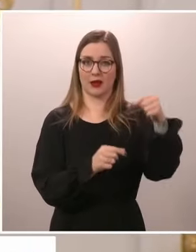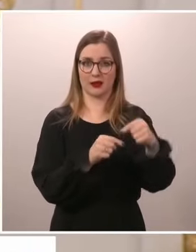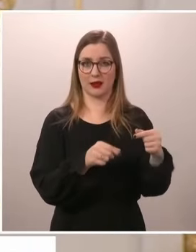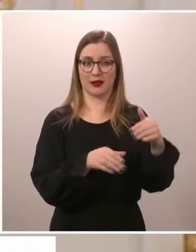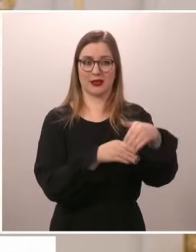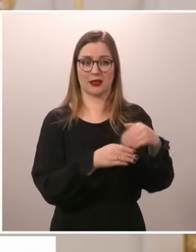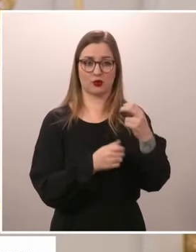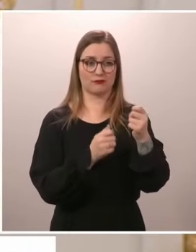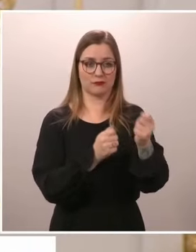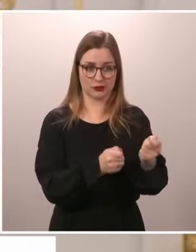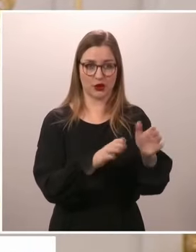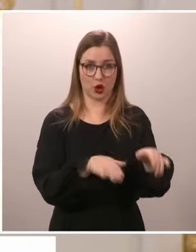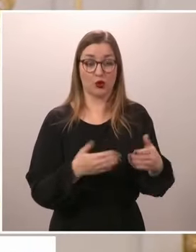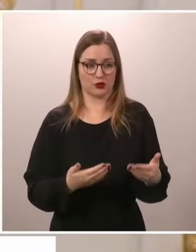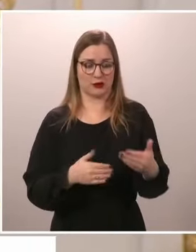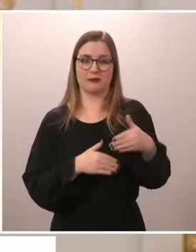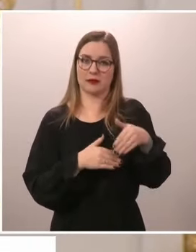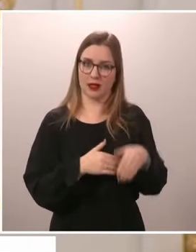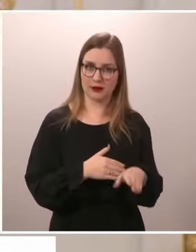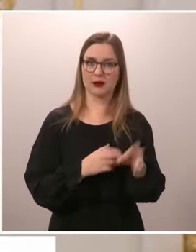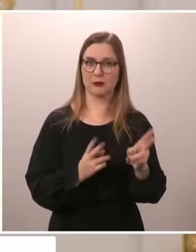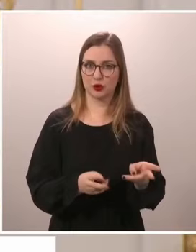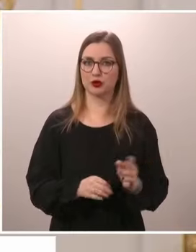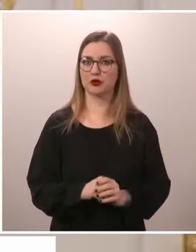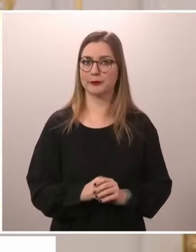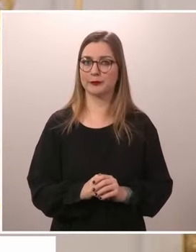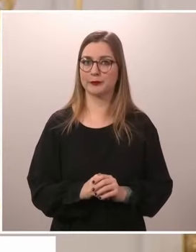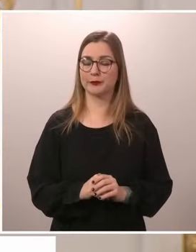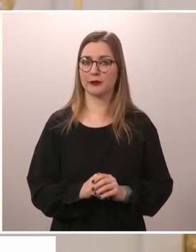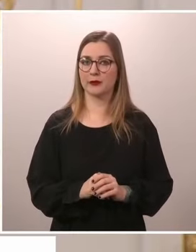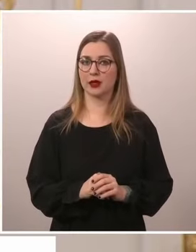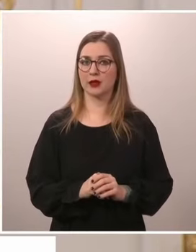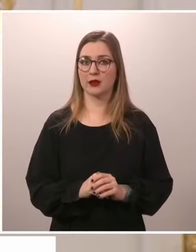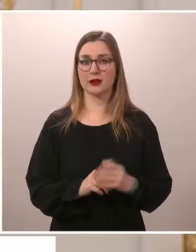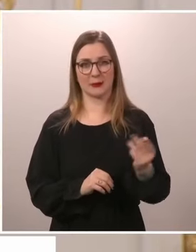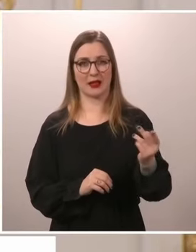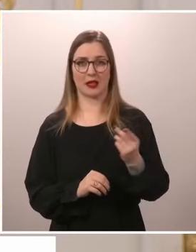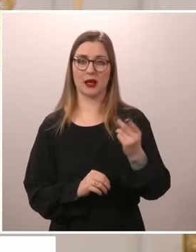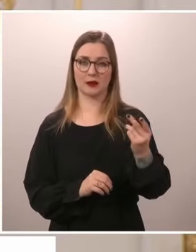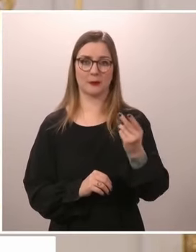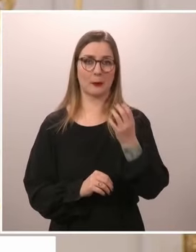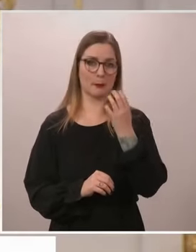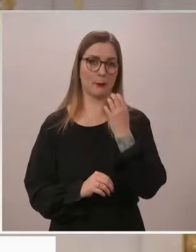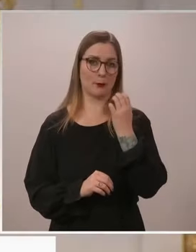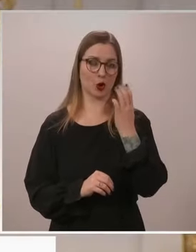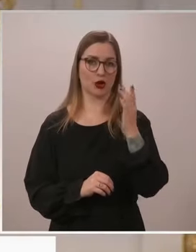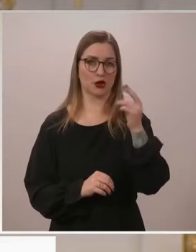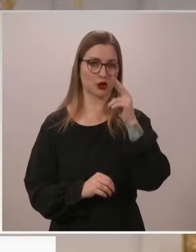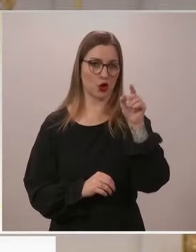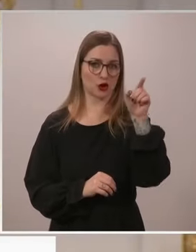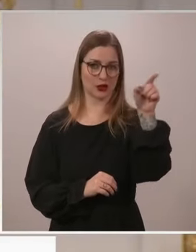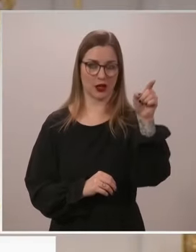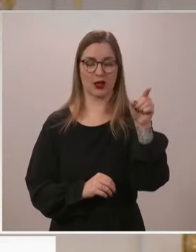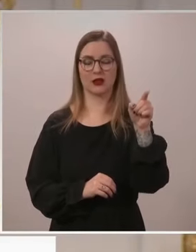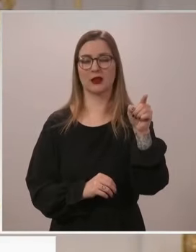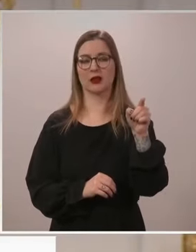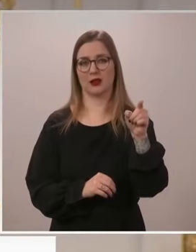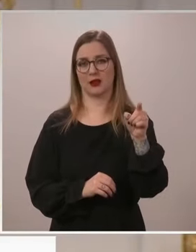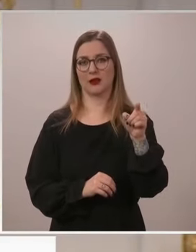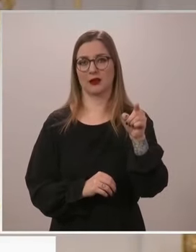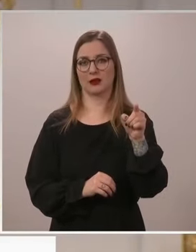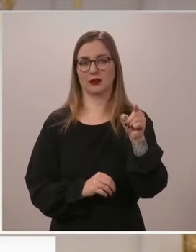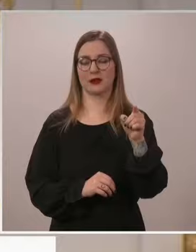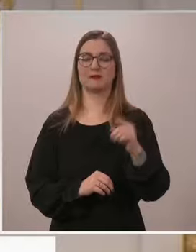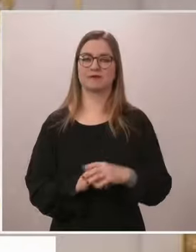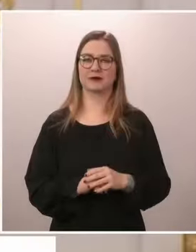uppe i norra Norja. Och tyvärr så lyckades vi inte få tid-tabellerna att fungera på det visat att Ulf Kristiansson skulle ha varit med den här gången.